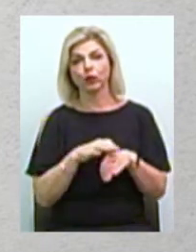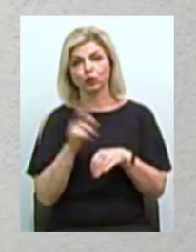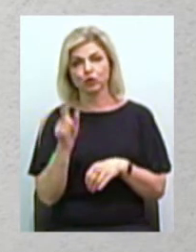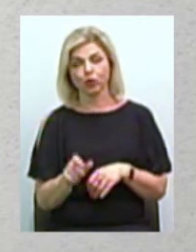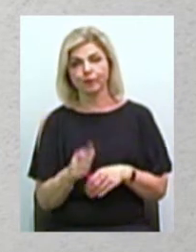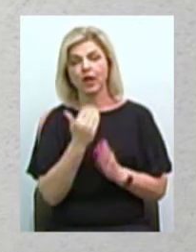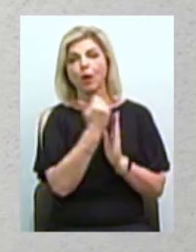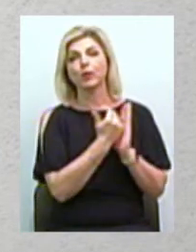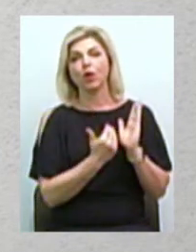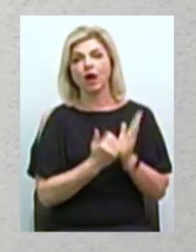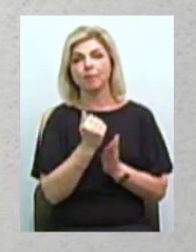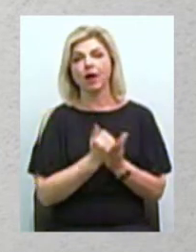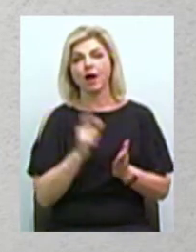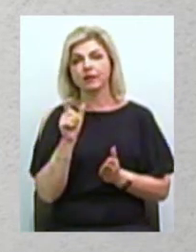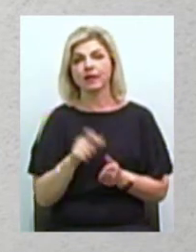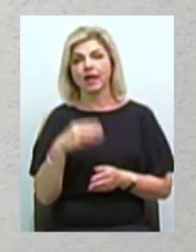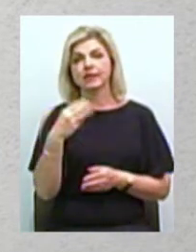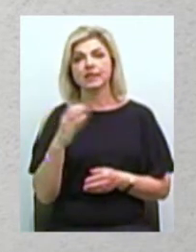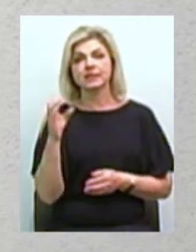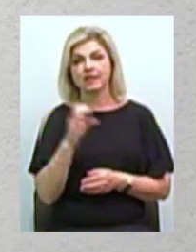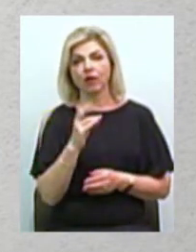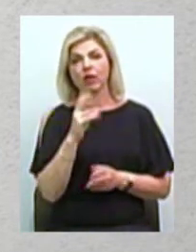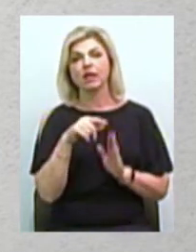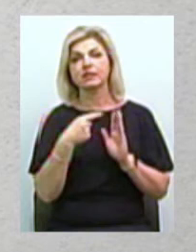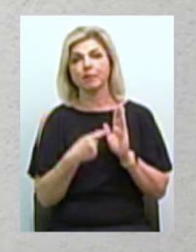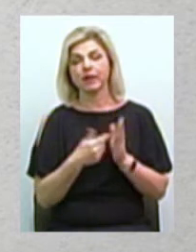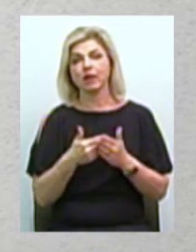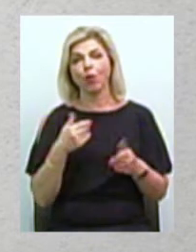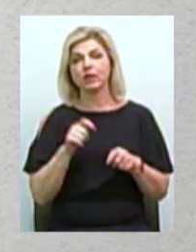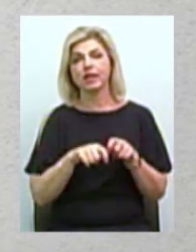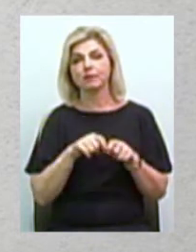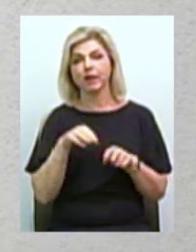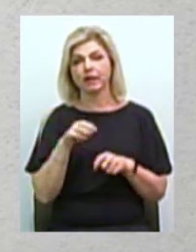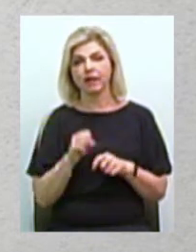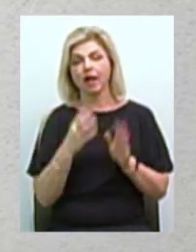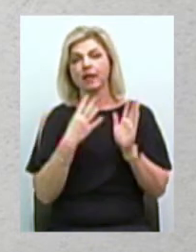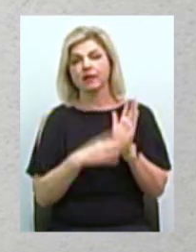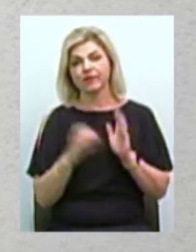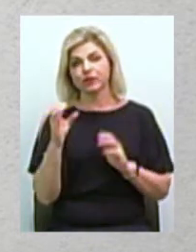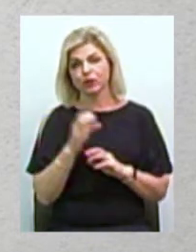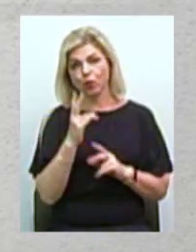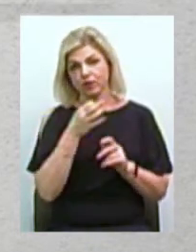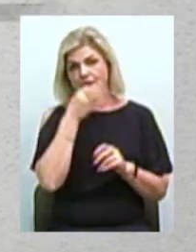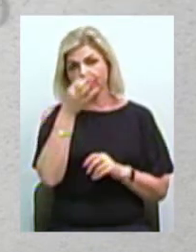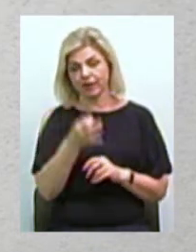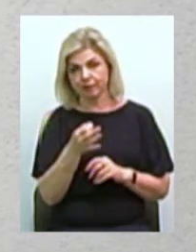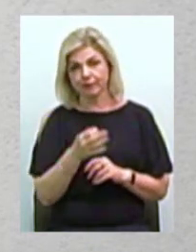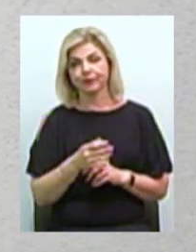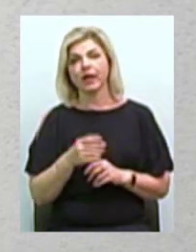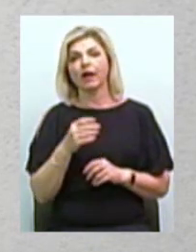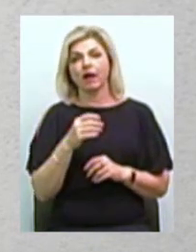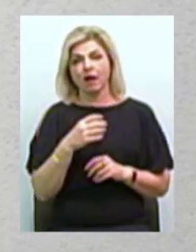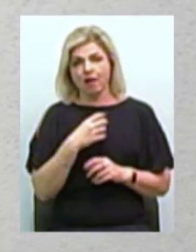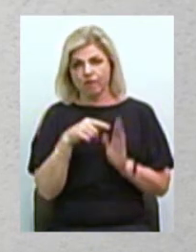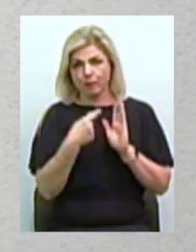кандидата – 30 секунд на запитання від експерта 90 секунд на відповідь Виклики регіону